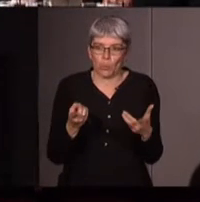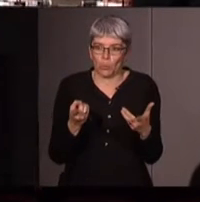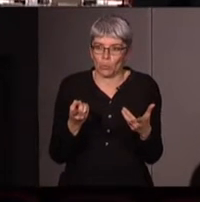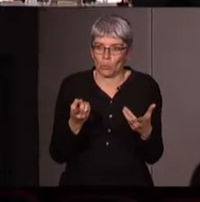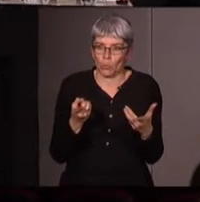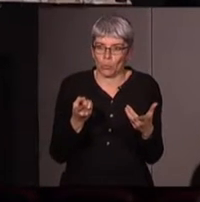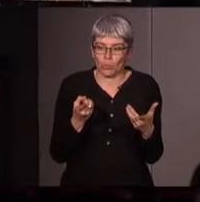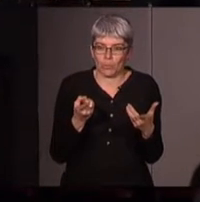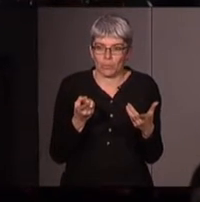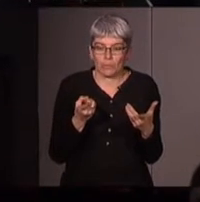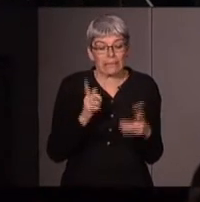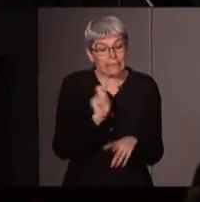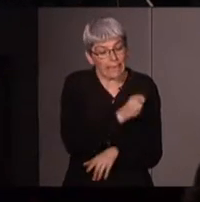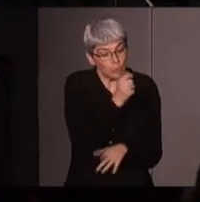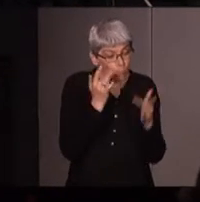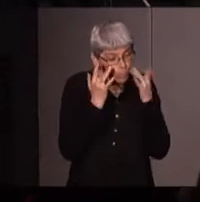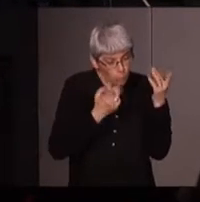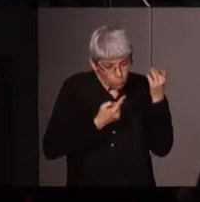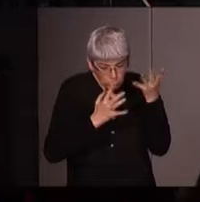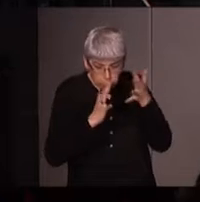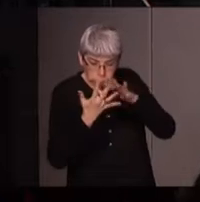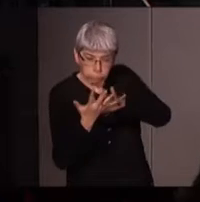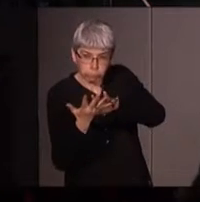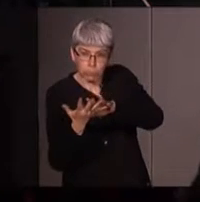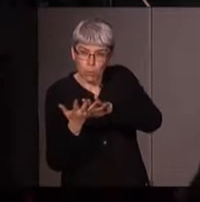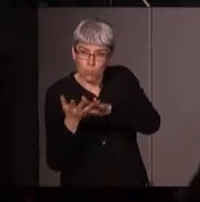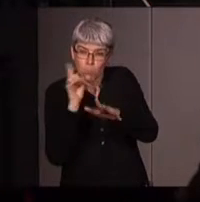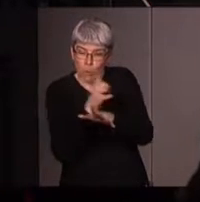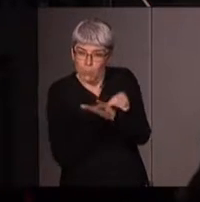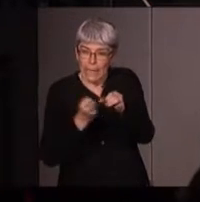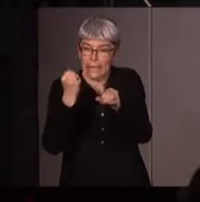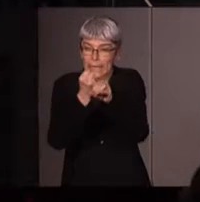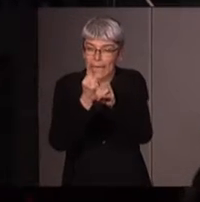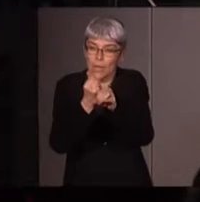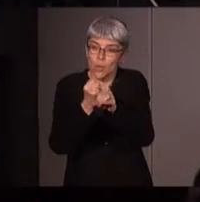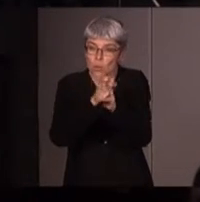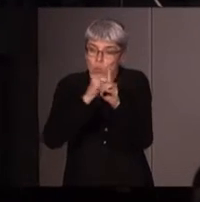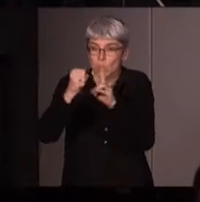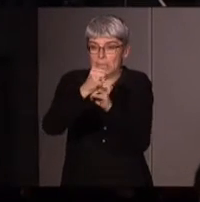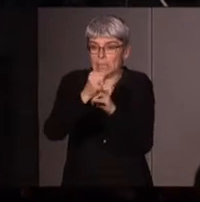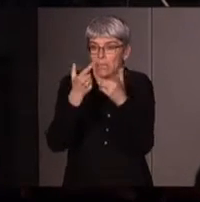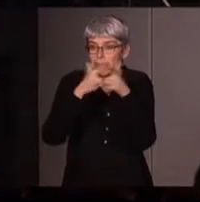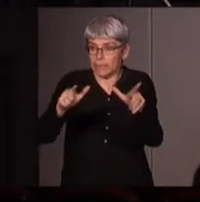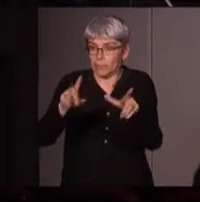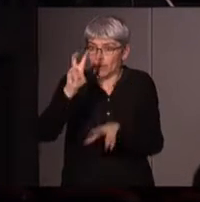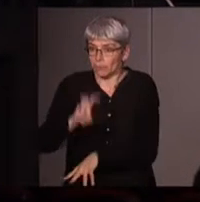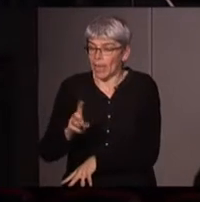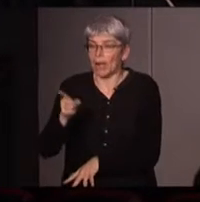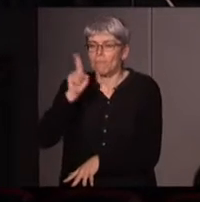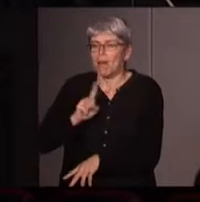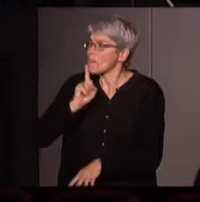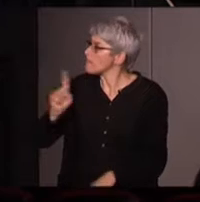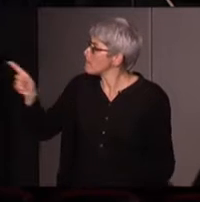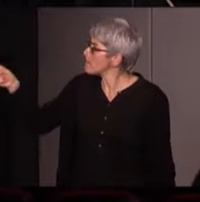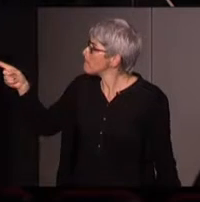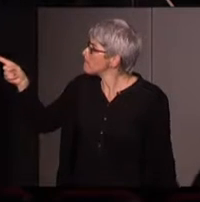transformer la distinction nature-culture elle-même et imaginer et créer une société libre et écologique. Je précise qu'Inestra King, qui est une